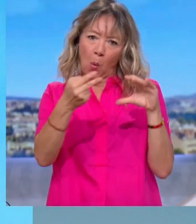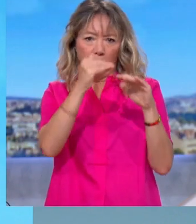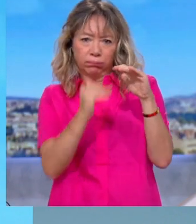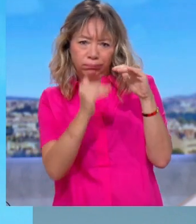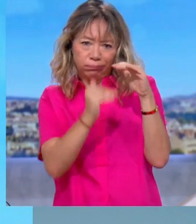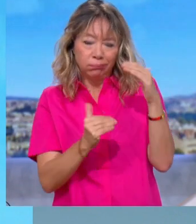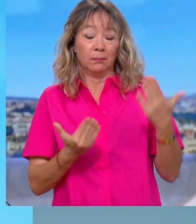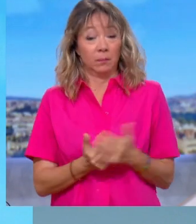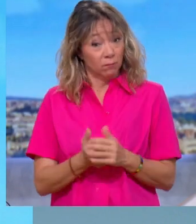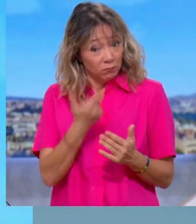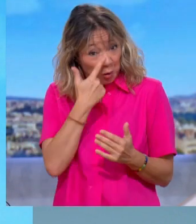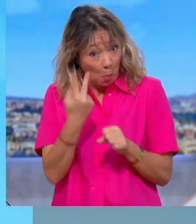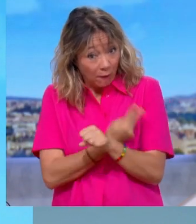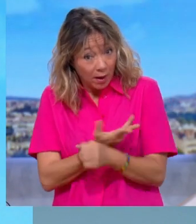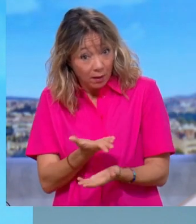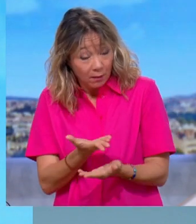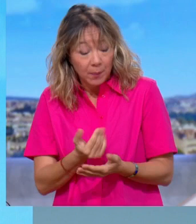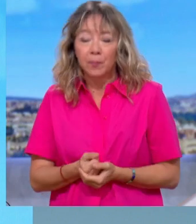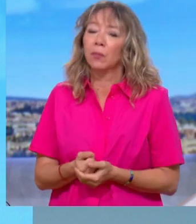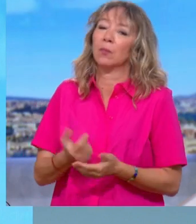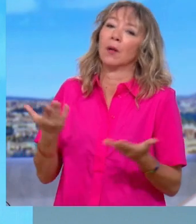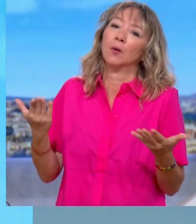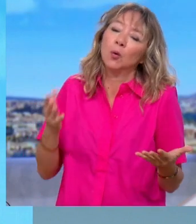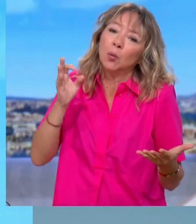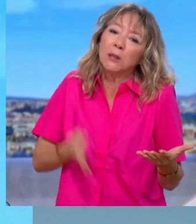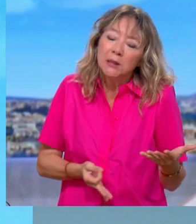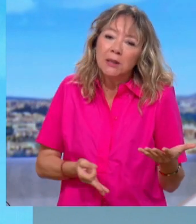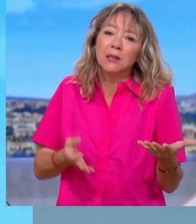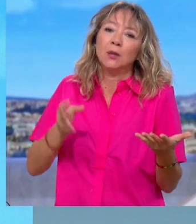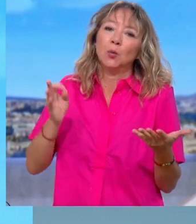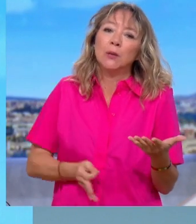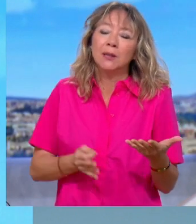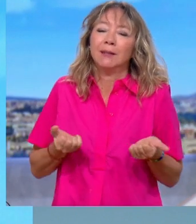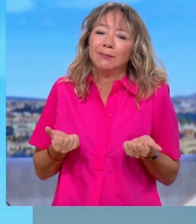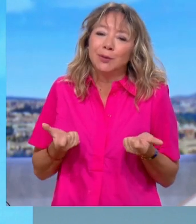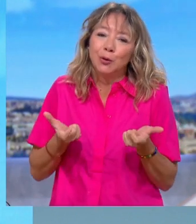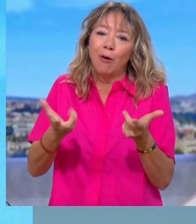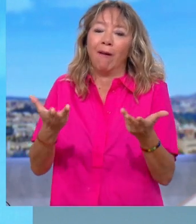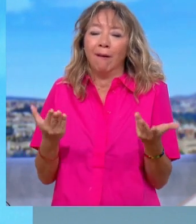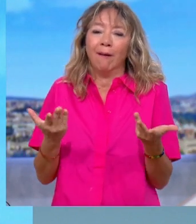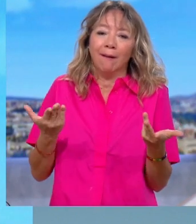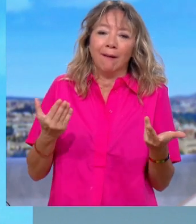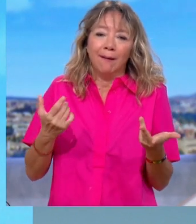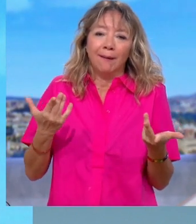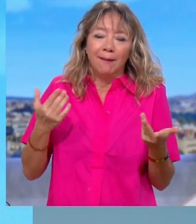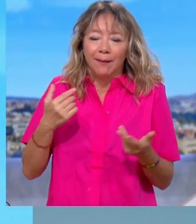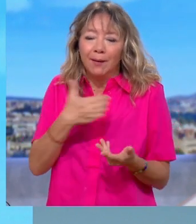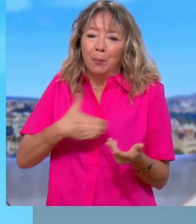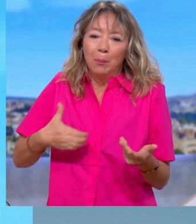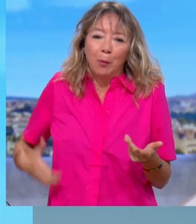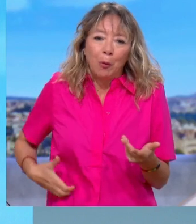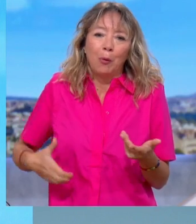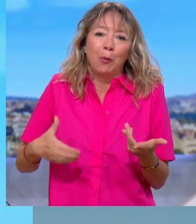mauvaise initiative ? Et que feriez-vous de différent C l'énième épisode de Bruno Demande. En fait, on a tous